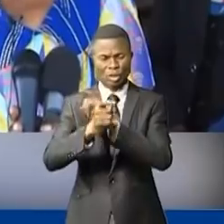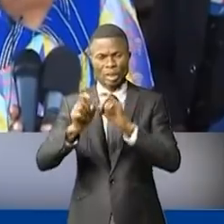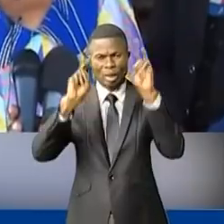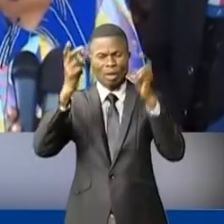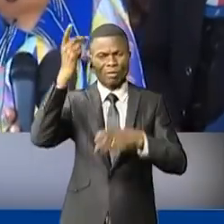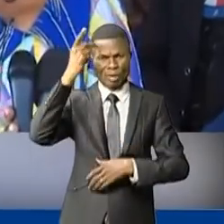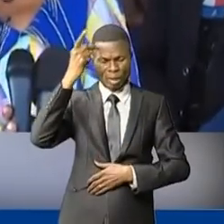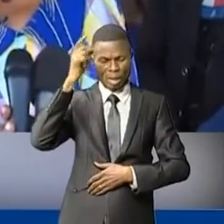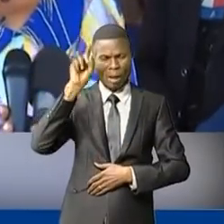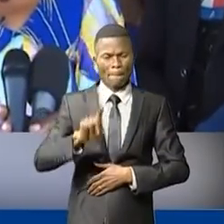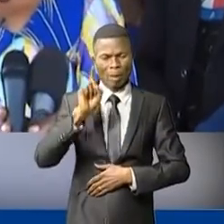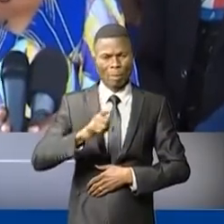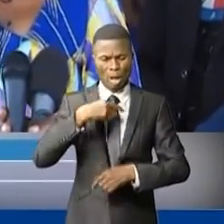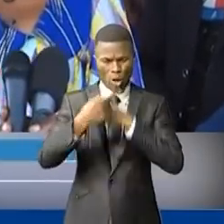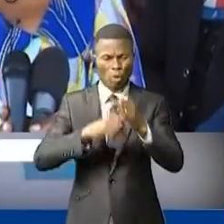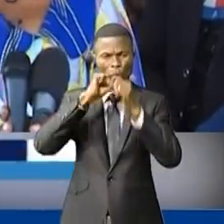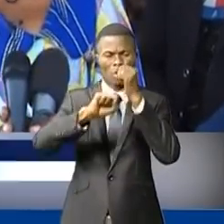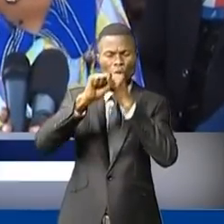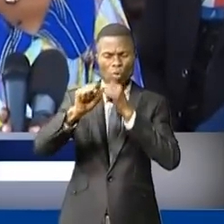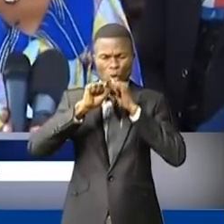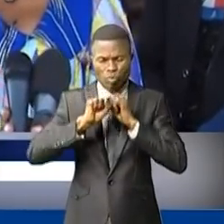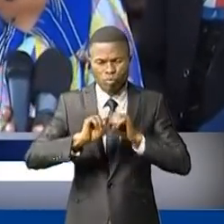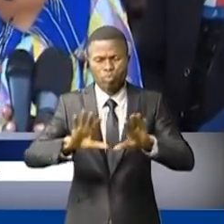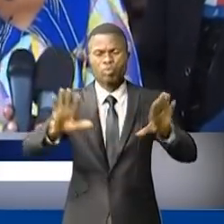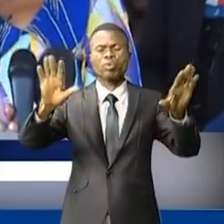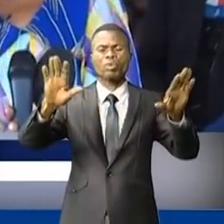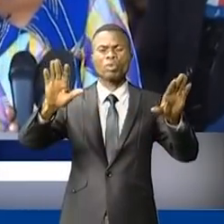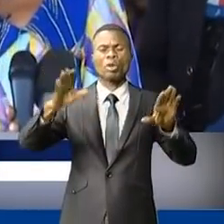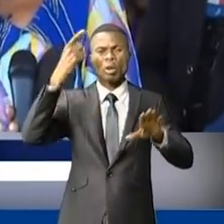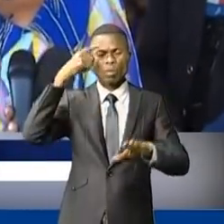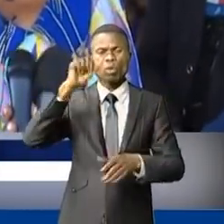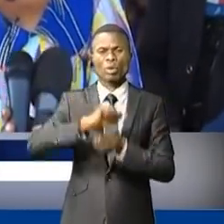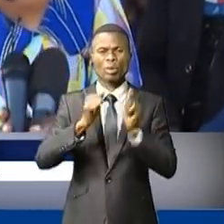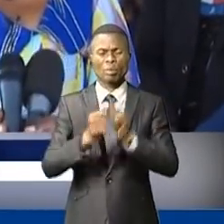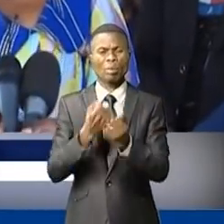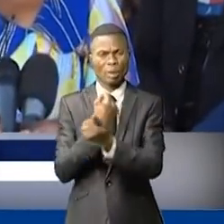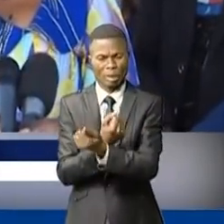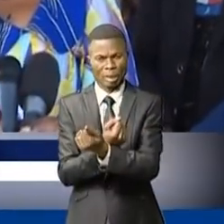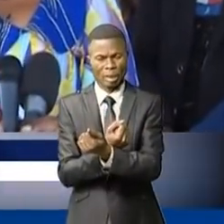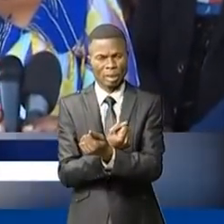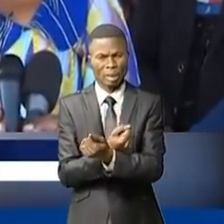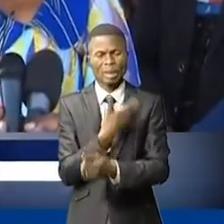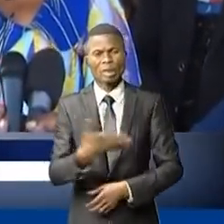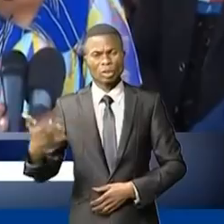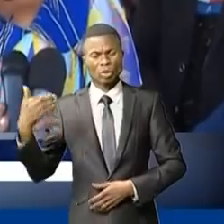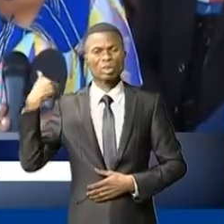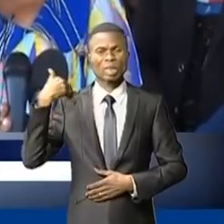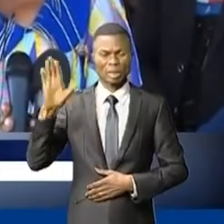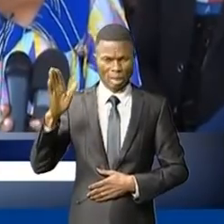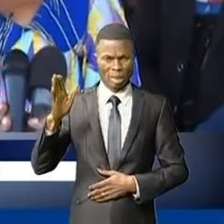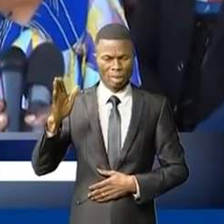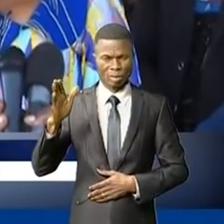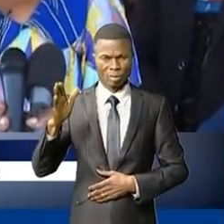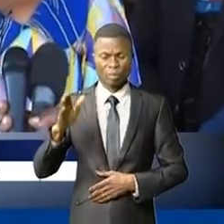ville. C'est que nous voulons lancer une campagne de sensibilisation sur le respect des biens publics.